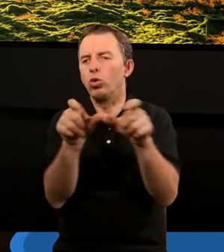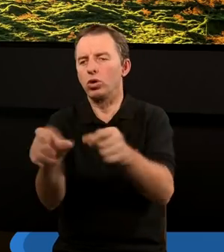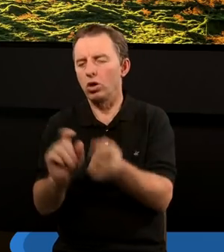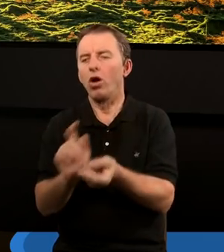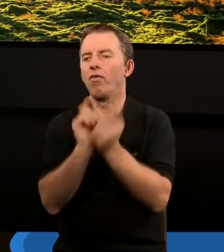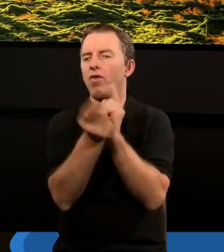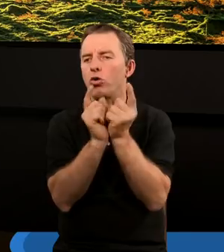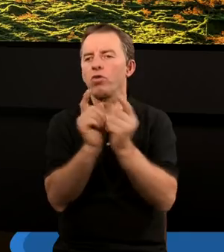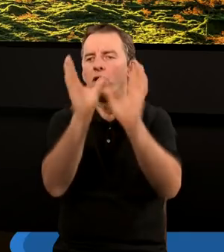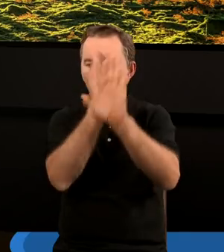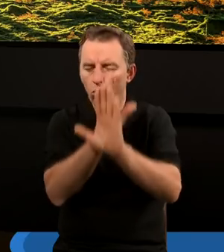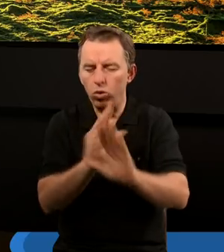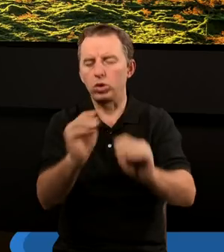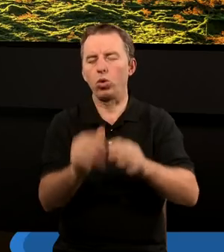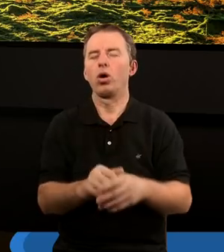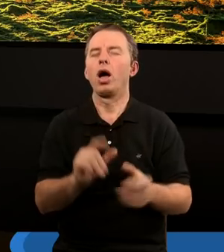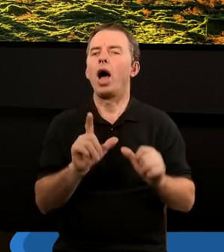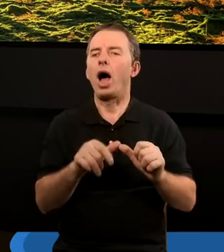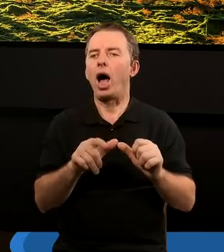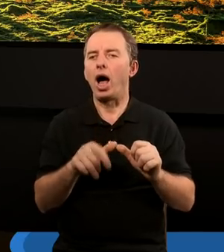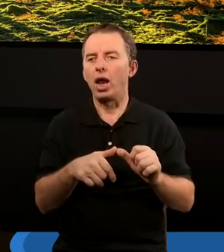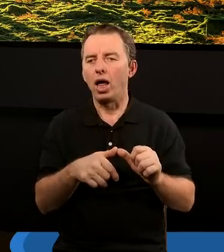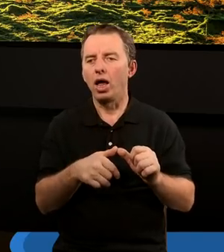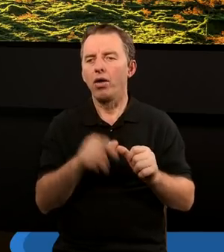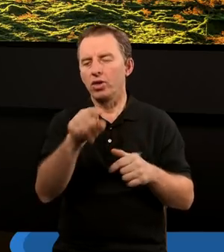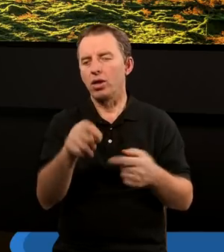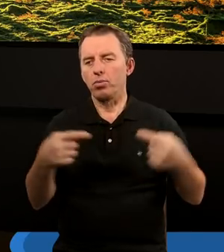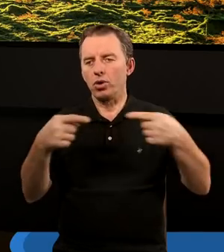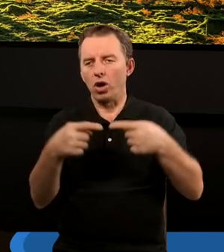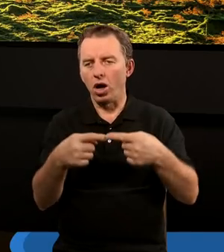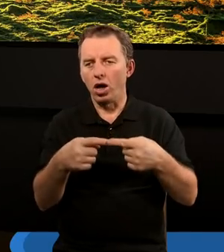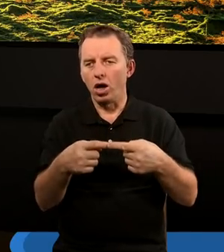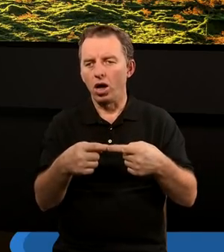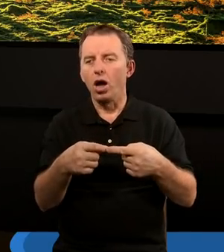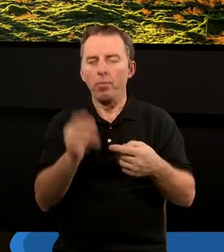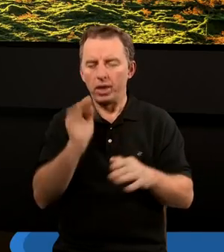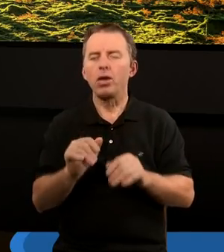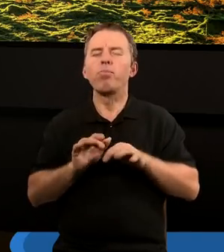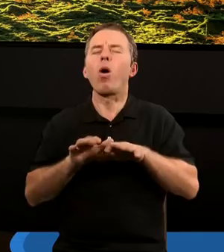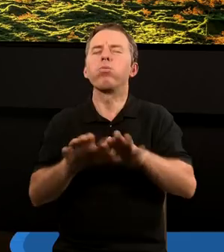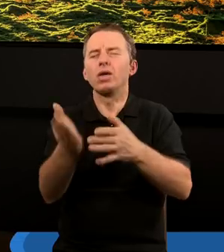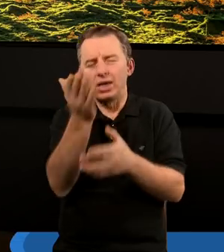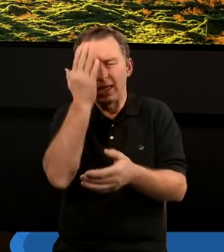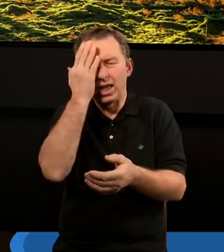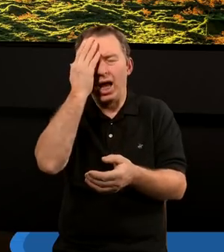ludzi do fałszywego kultu. Ale w pewnym sensie nawet to będzie dość powszechne,